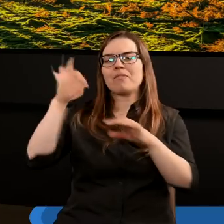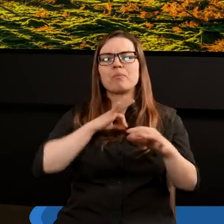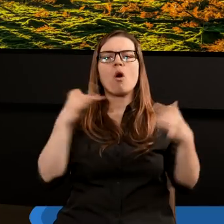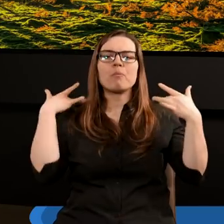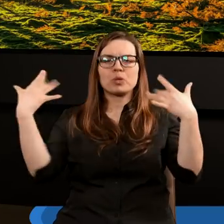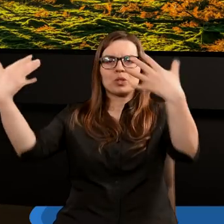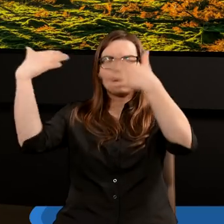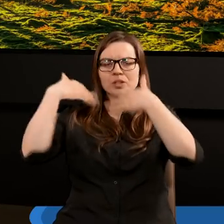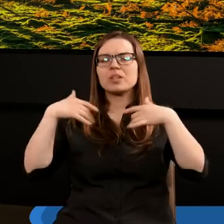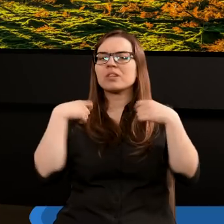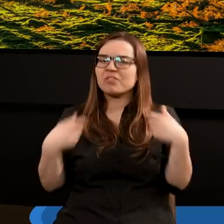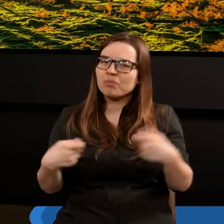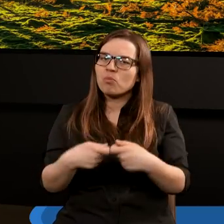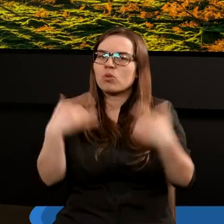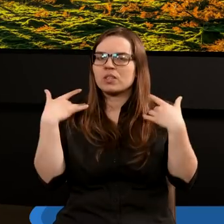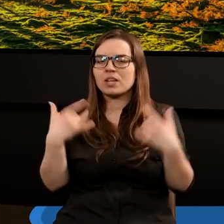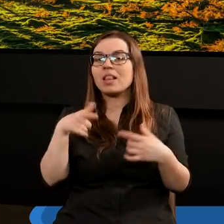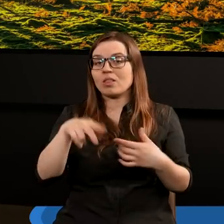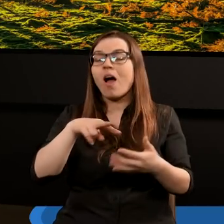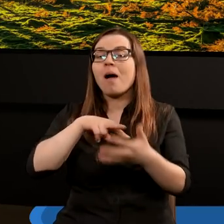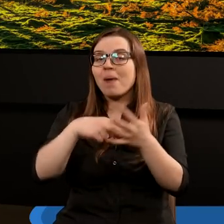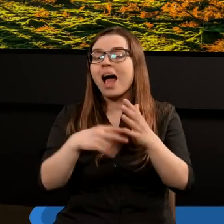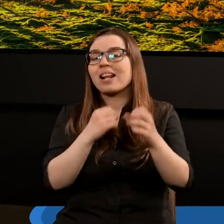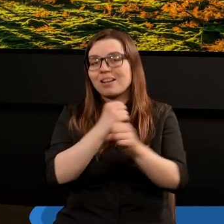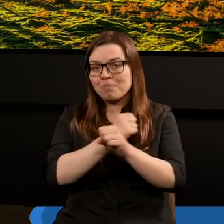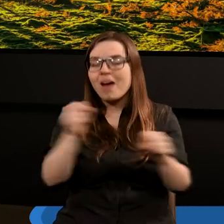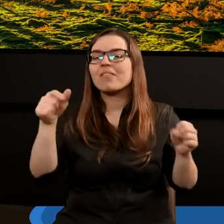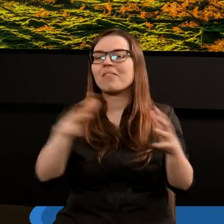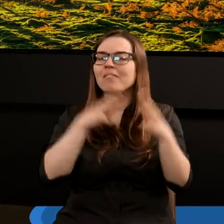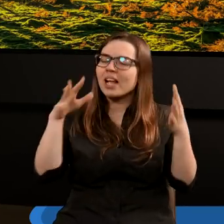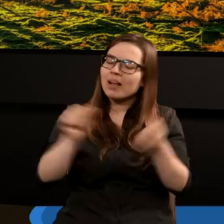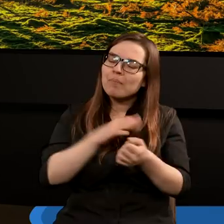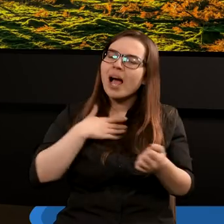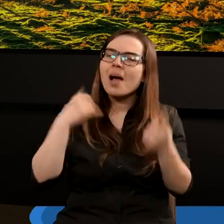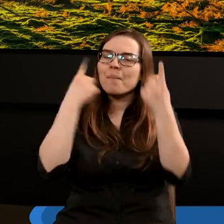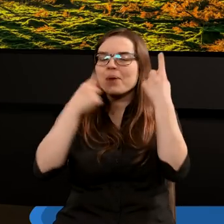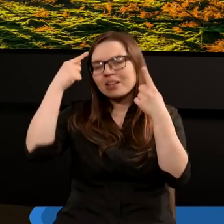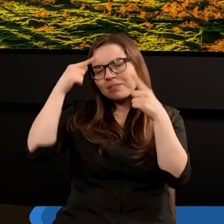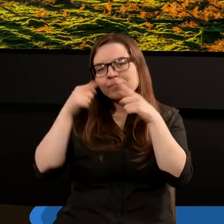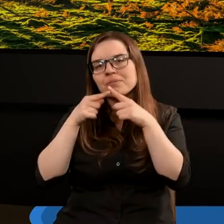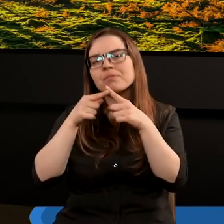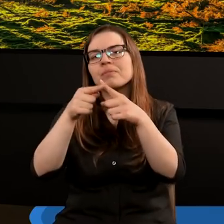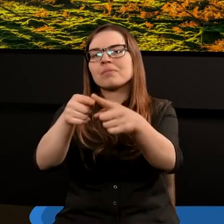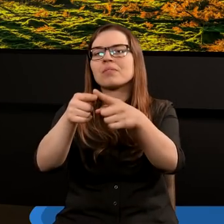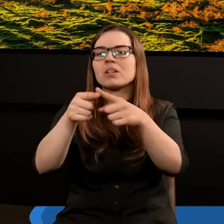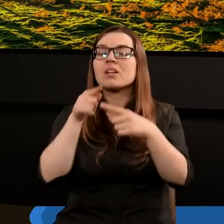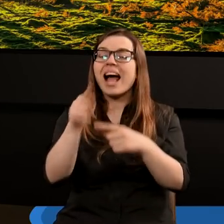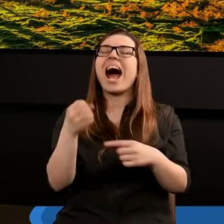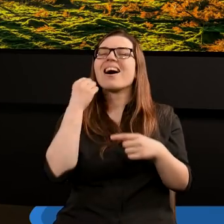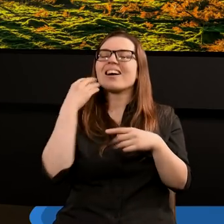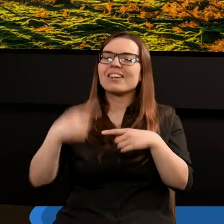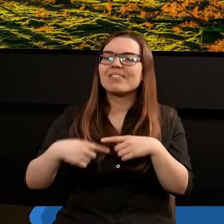w moim życiu czyni. I stąd plan zbawienia, wielki bój, mamy myśl, że tu okaże się